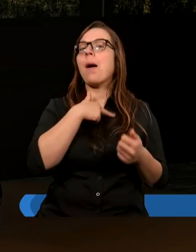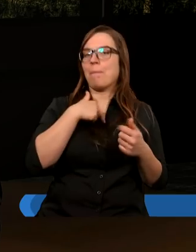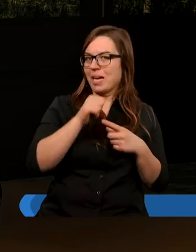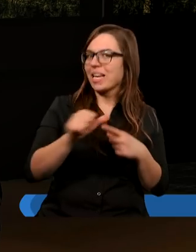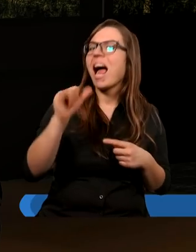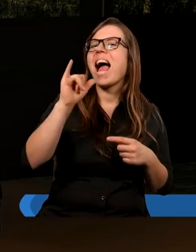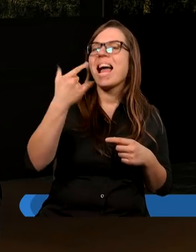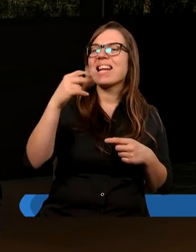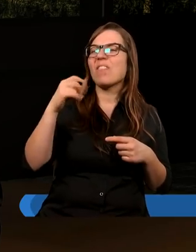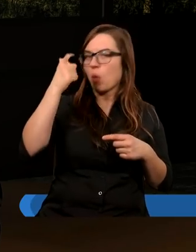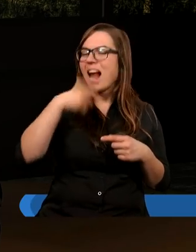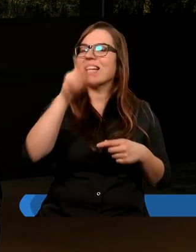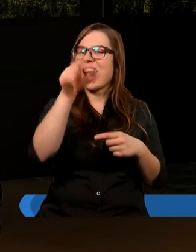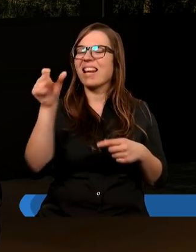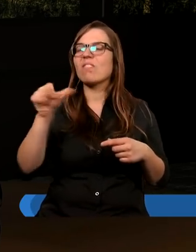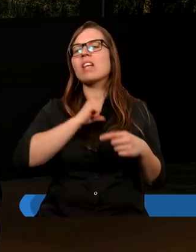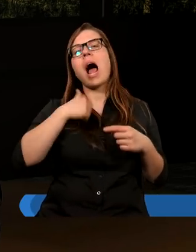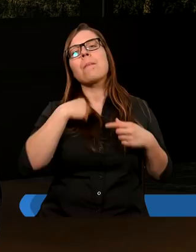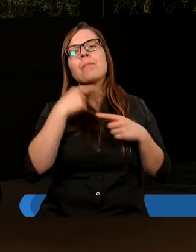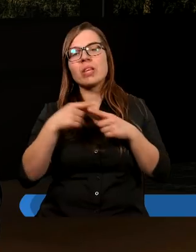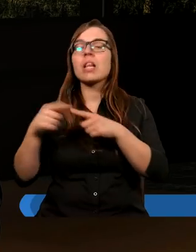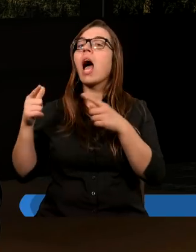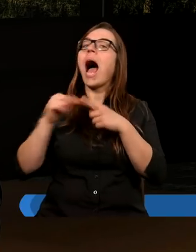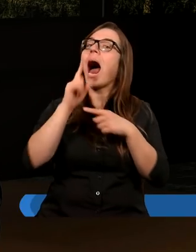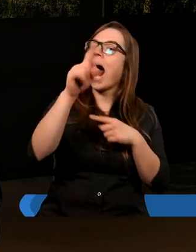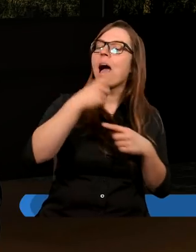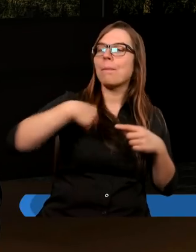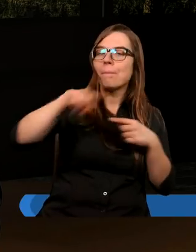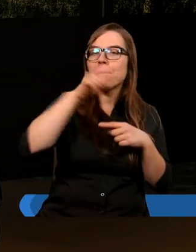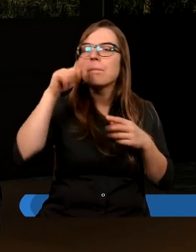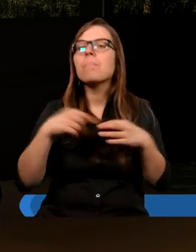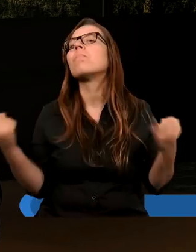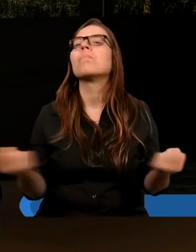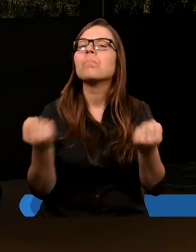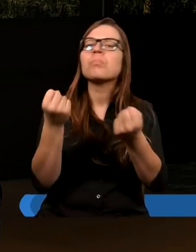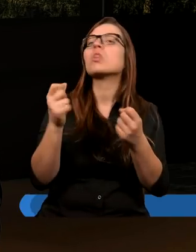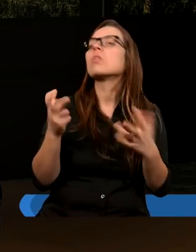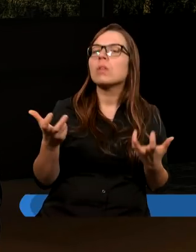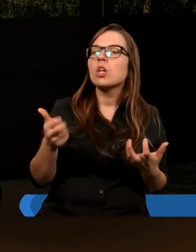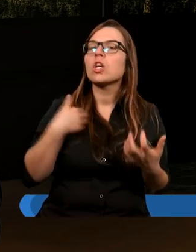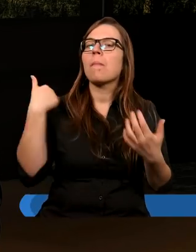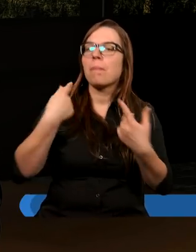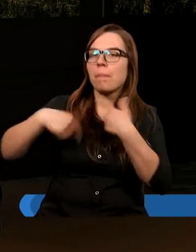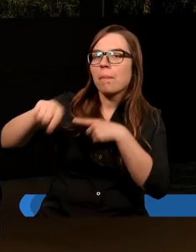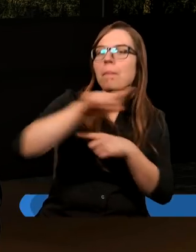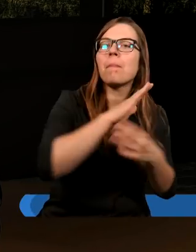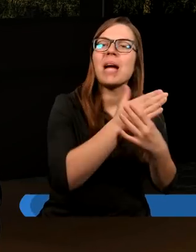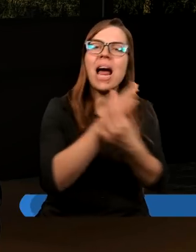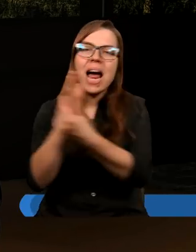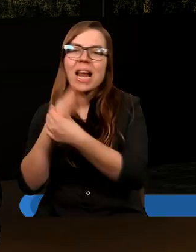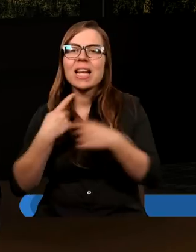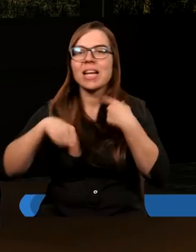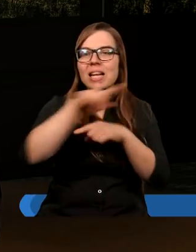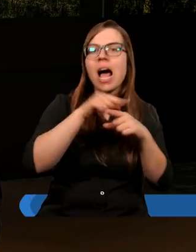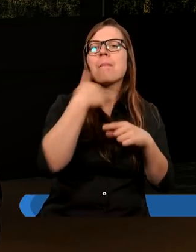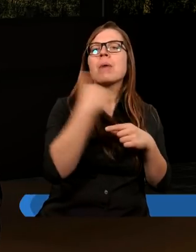natomiast powinniśmy dążyć, niemal walczyć o to, żeby między nami była jedność. Bo